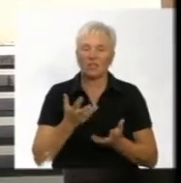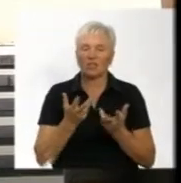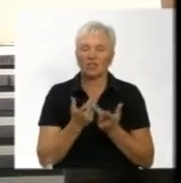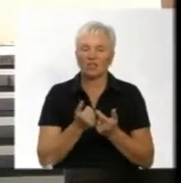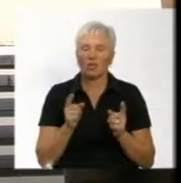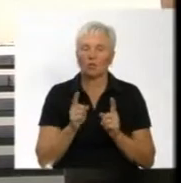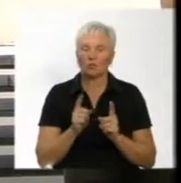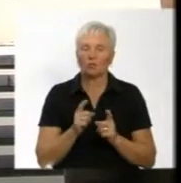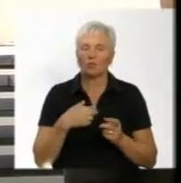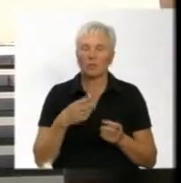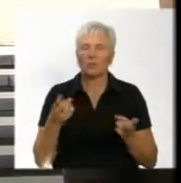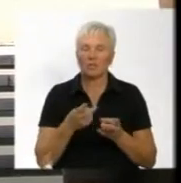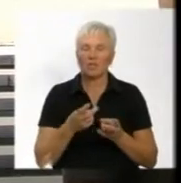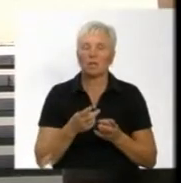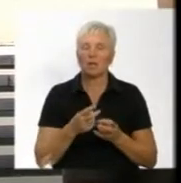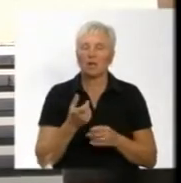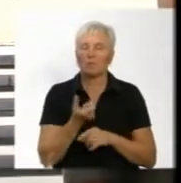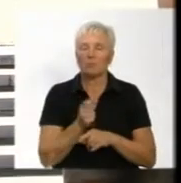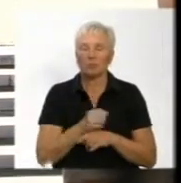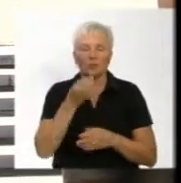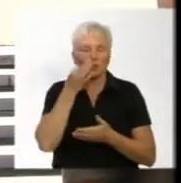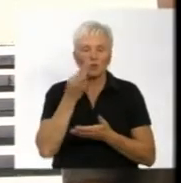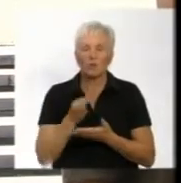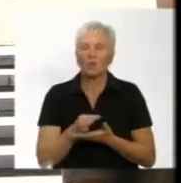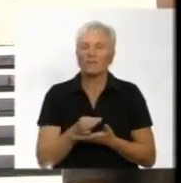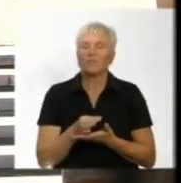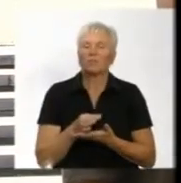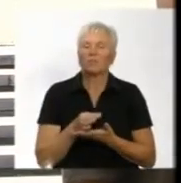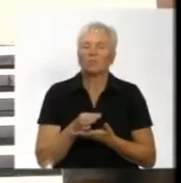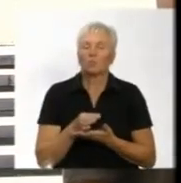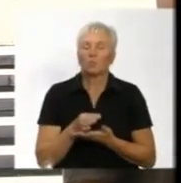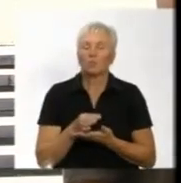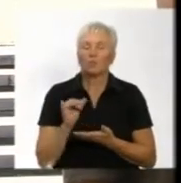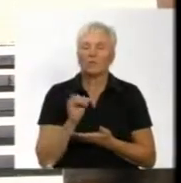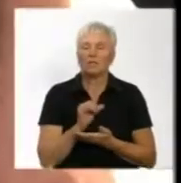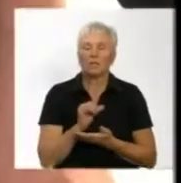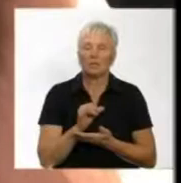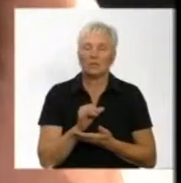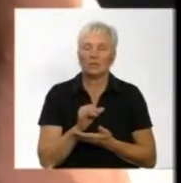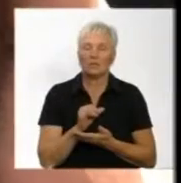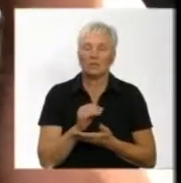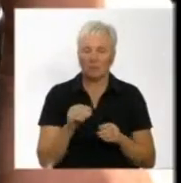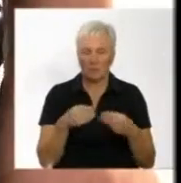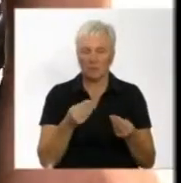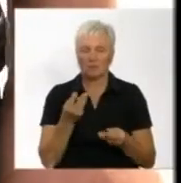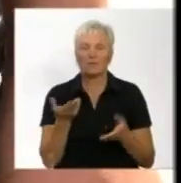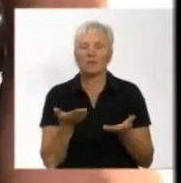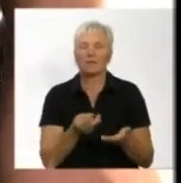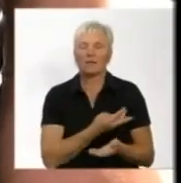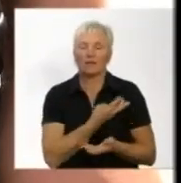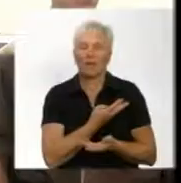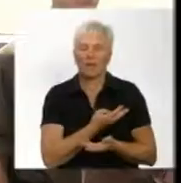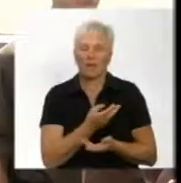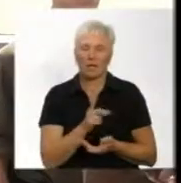нам треба набиратися більше досвіду і це нам дасть якесь натхнення, якщо ми будемо самі